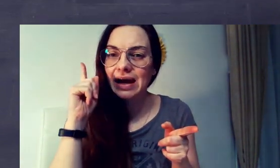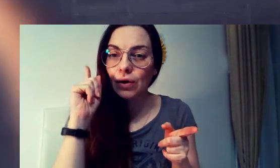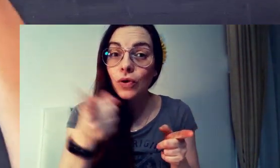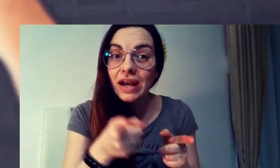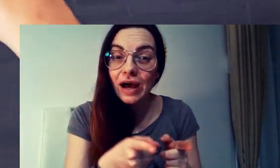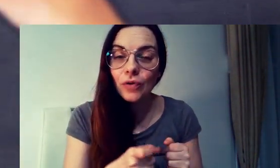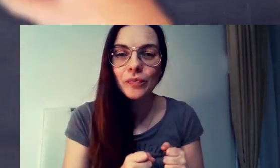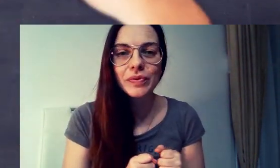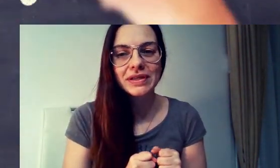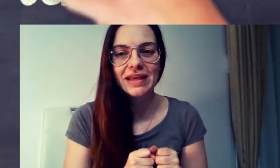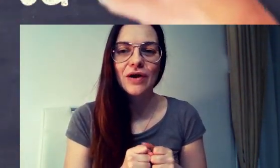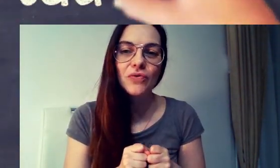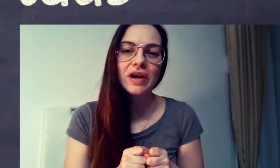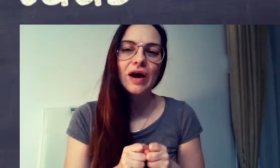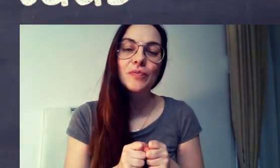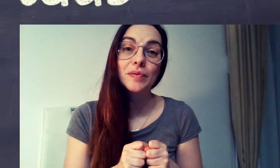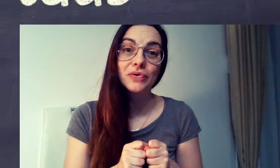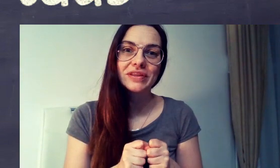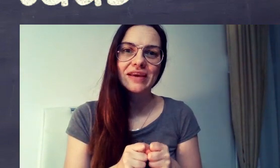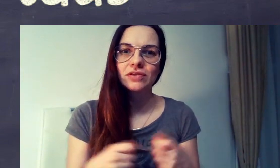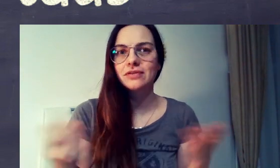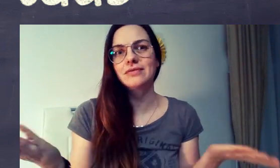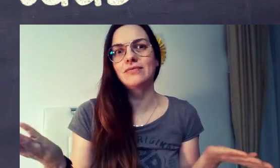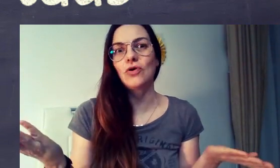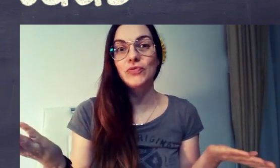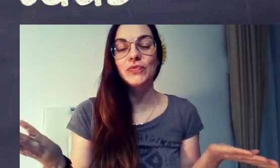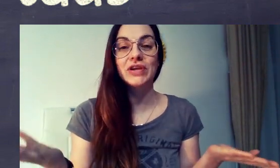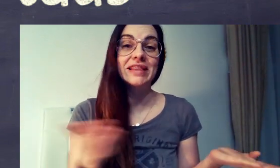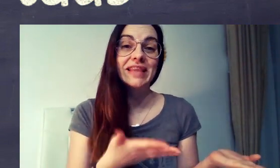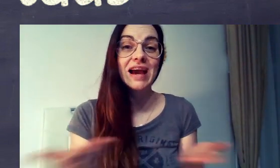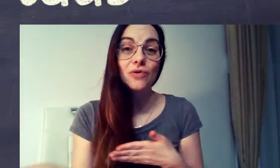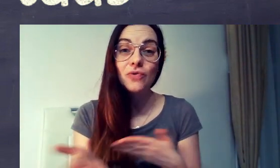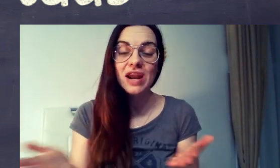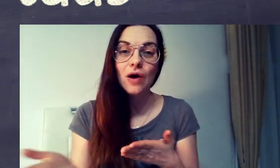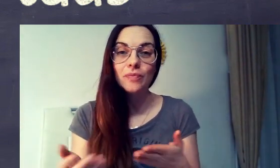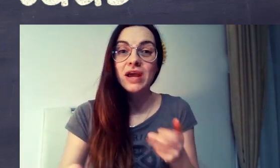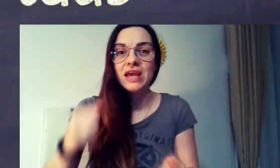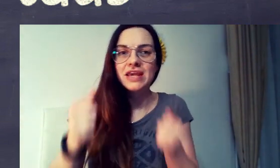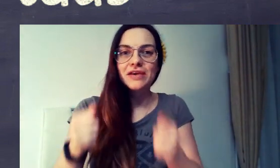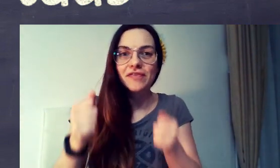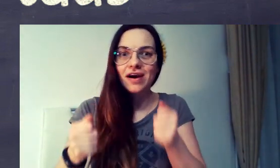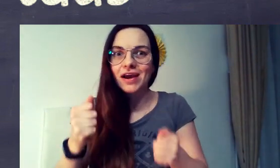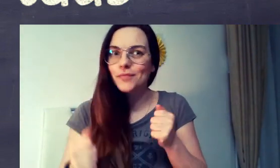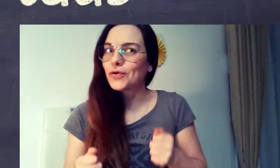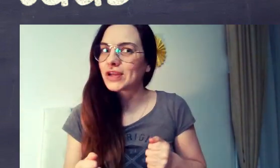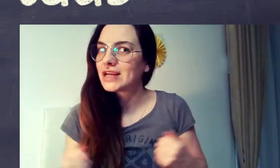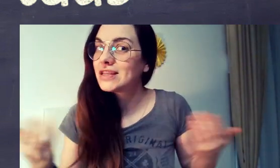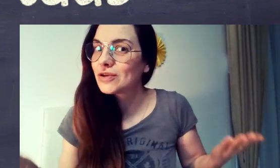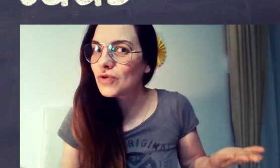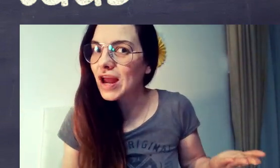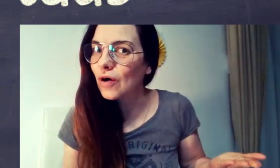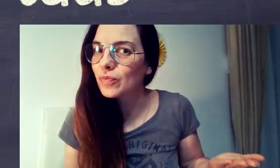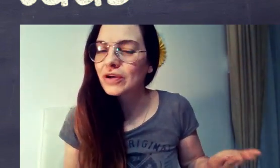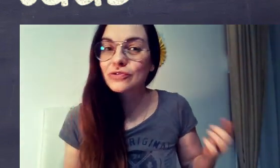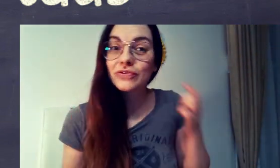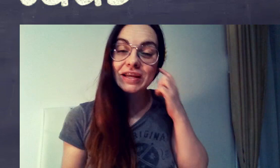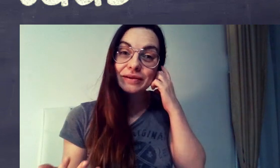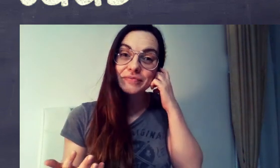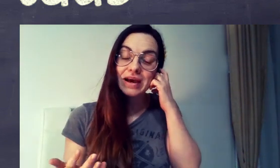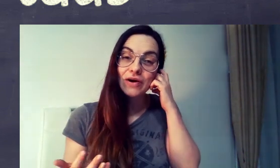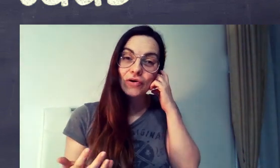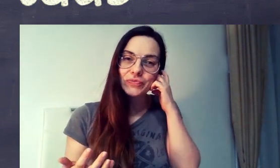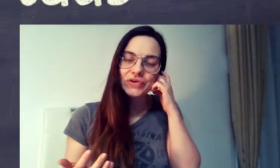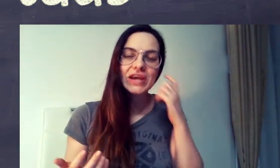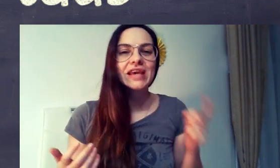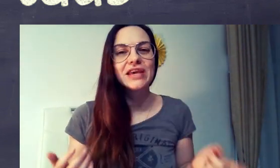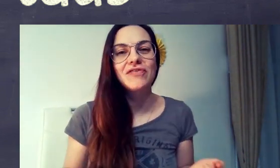Der Urlaub. Der Urlaub. je broj 9. Odmor. Der Urlaub. Ich fahre morgen in den Urlaub. Sutra idem